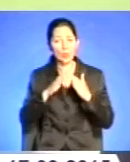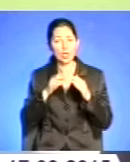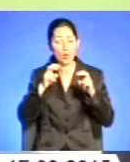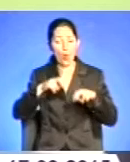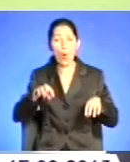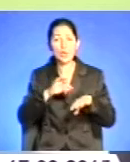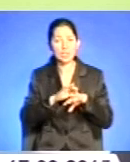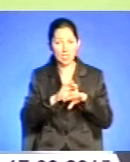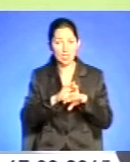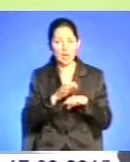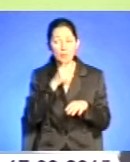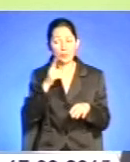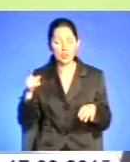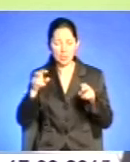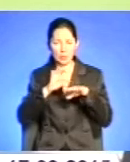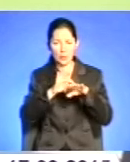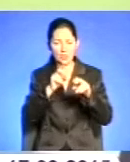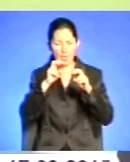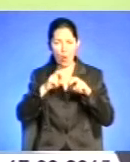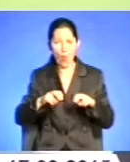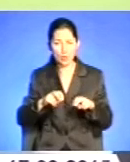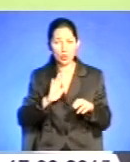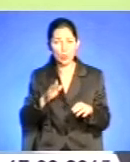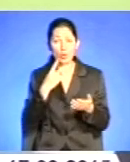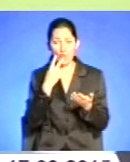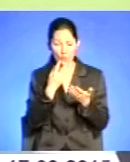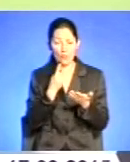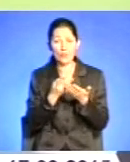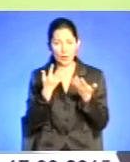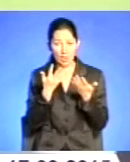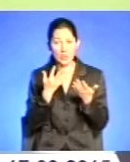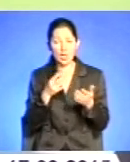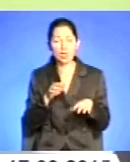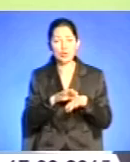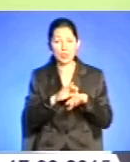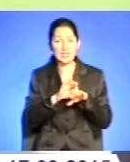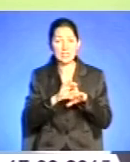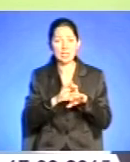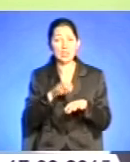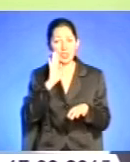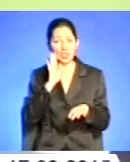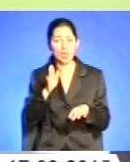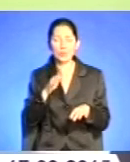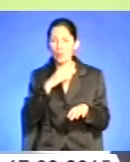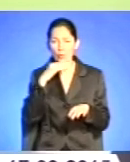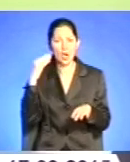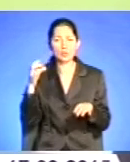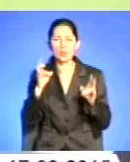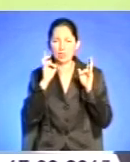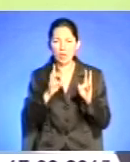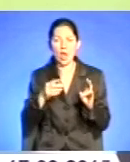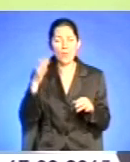Під час проведення огляду було виявлено, що на тілі трупа знаходяться численні пошкодження голови